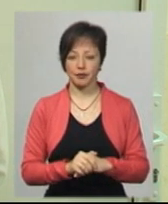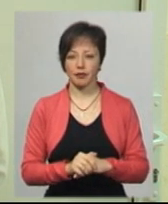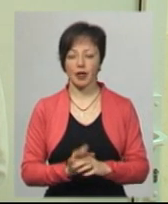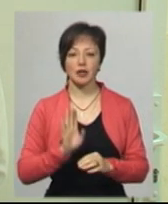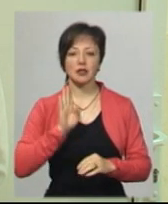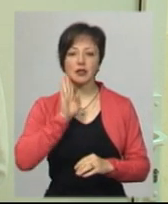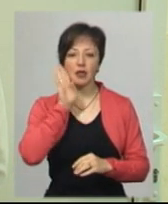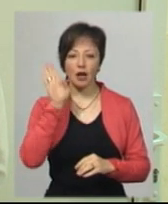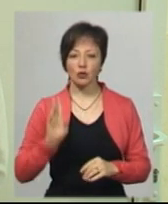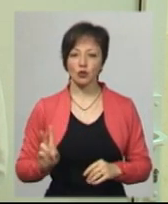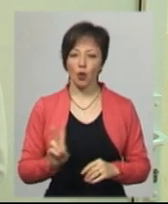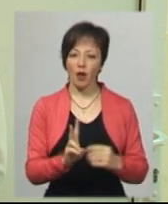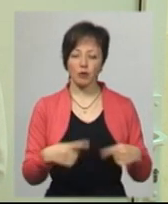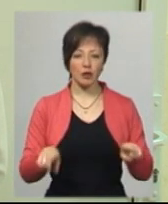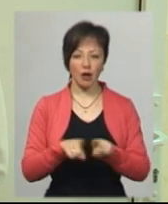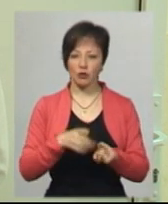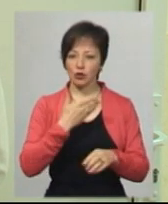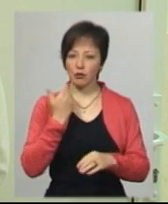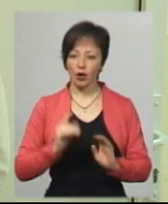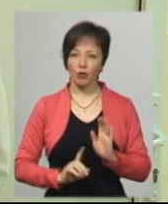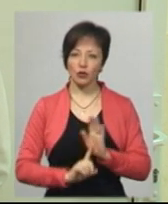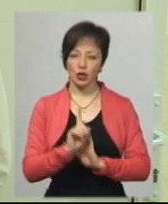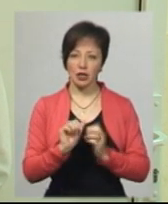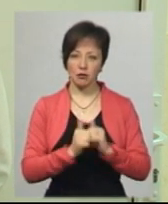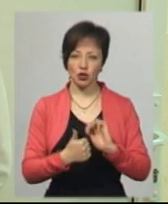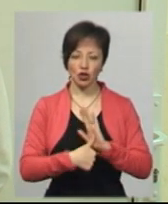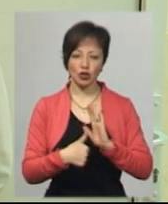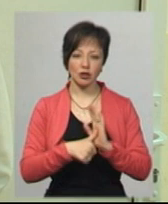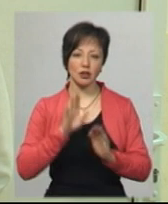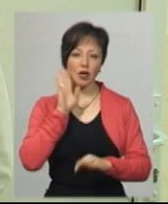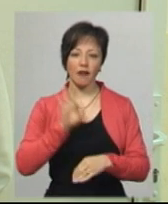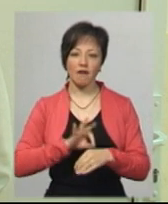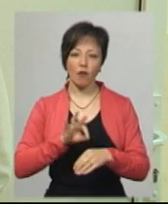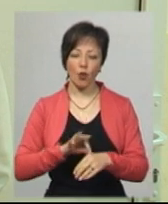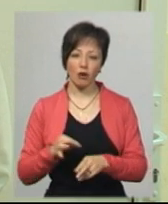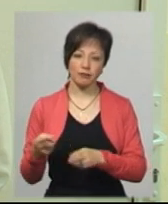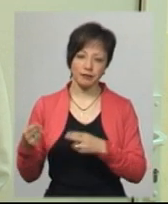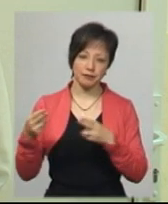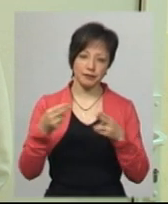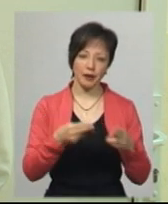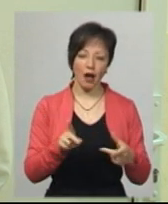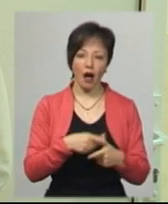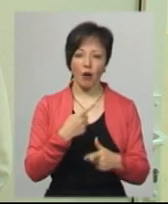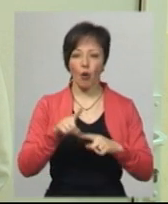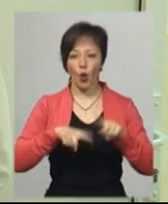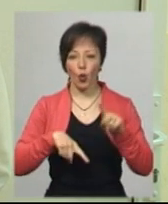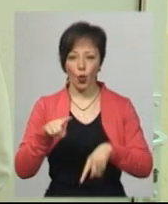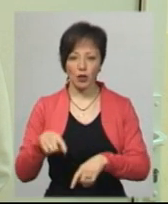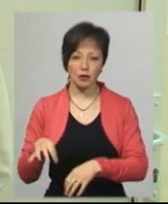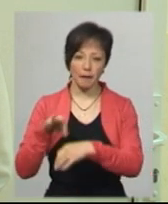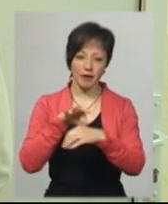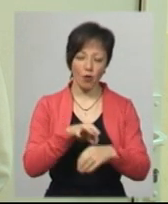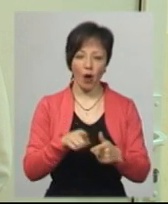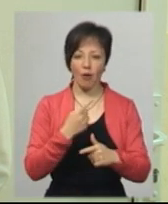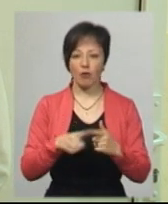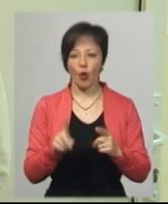Зранку тролейбусів також нема, в нас починається зміна з 6 ранку, хворі добираються, або родичі підвозять, або